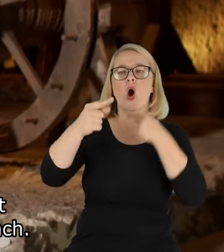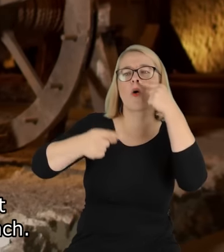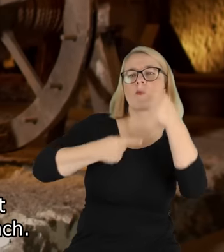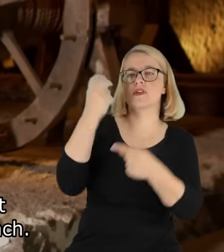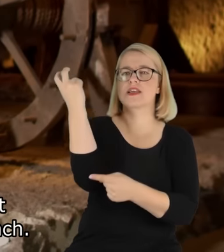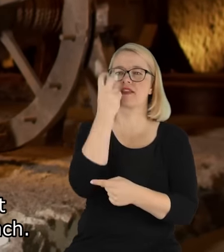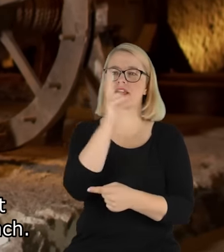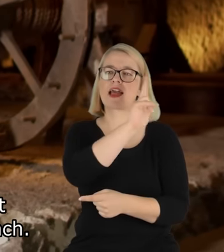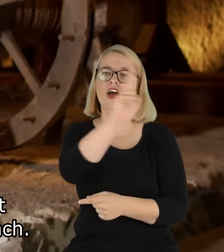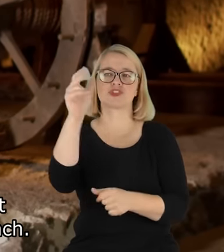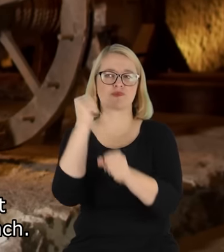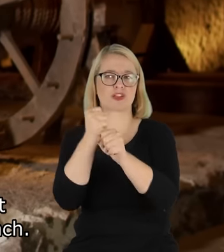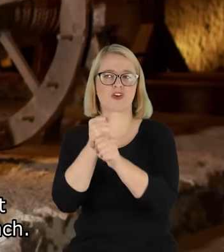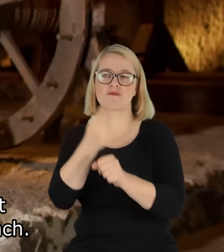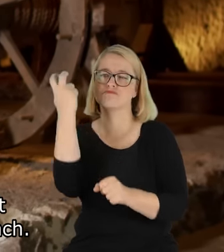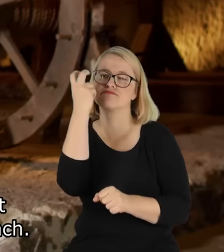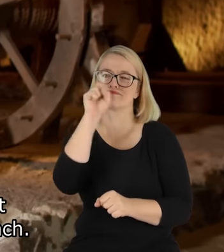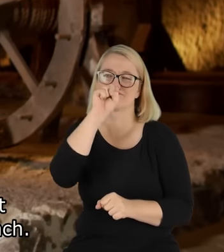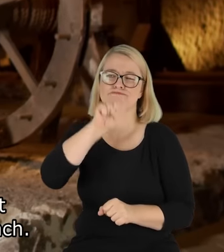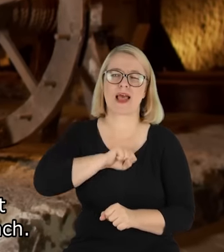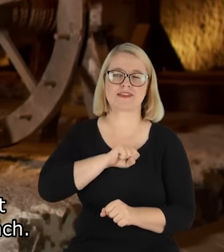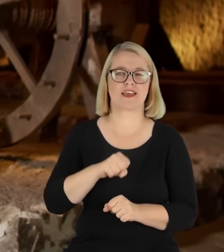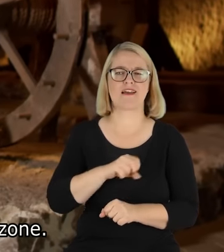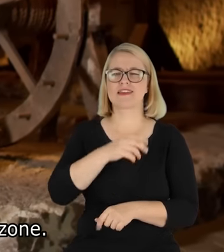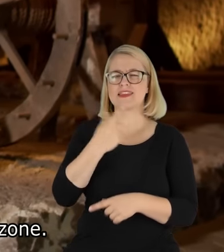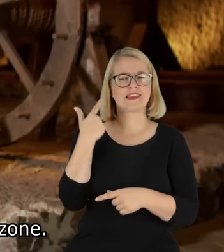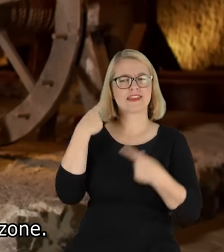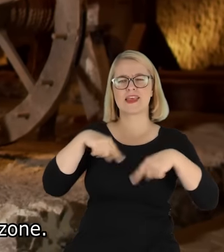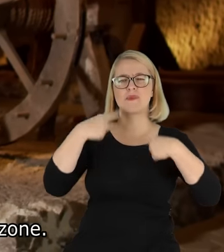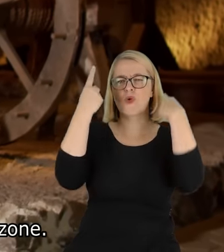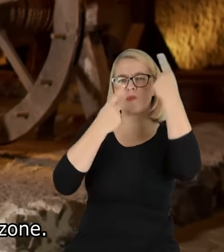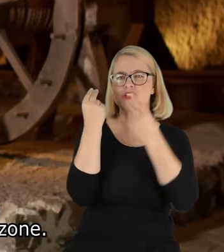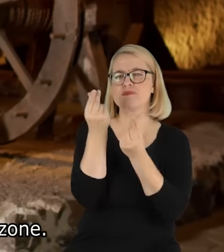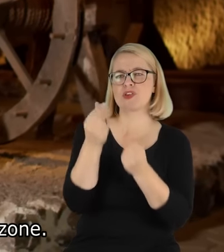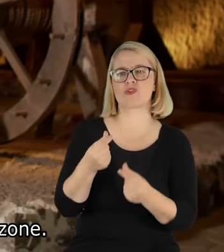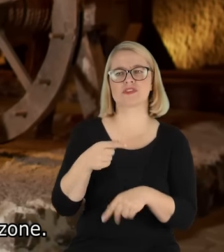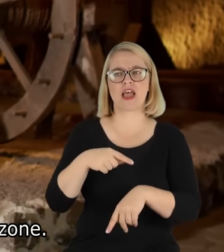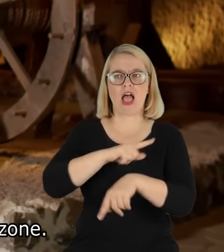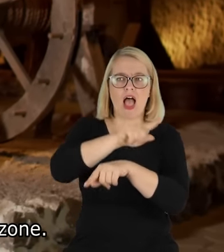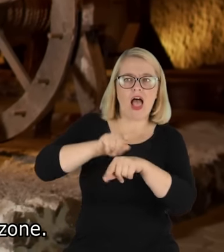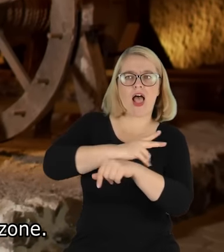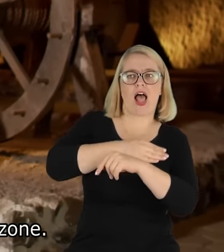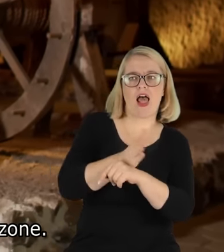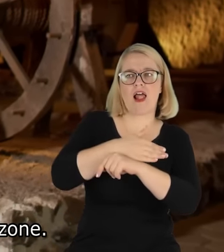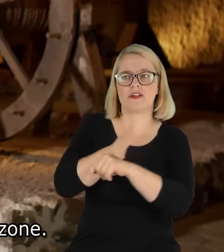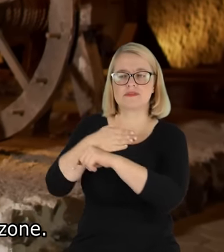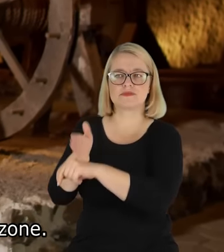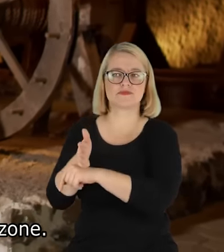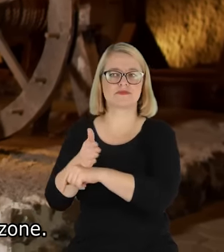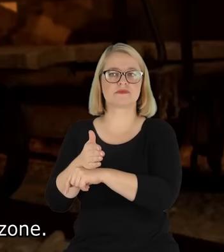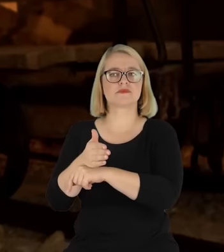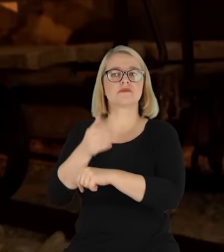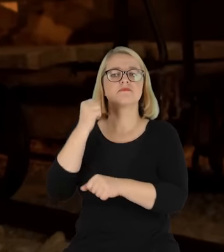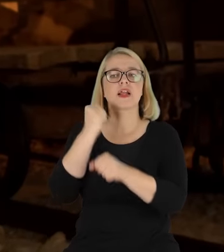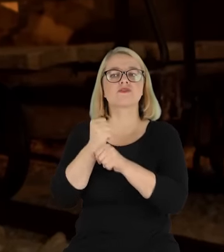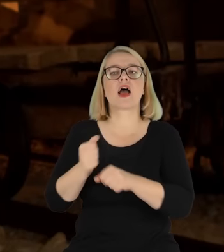Każdy pracował z pasją. Pan nikt nie myślał o pieniądzach, o godzinach. Pracowało się ponad godzinami, pracowało się, żeby to coś było skończone.